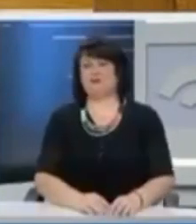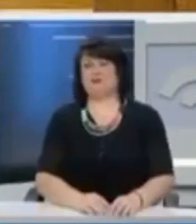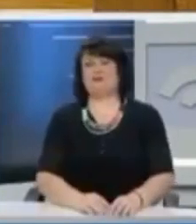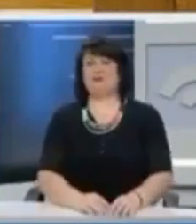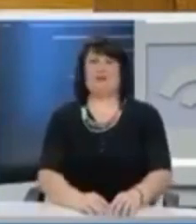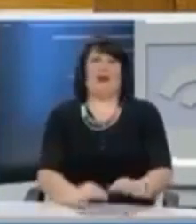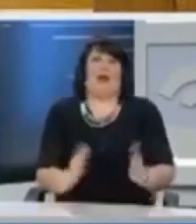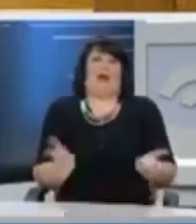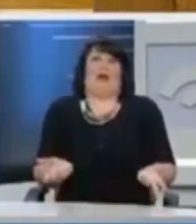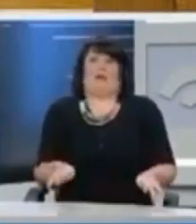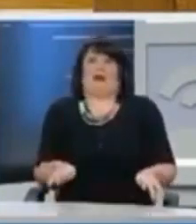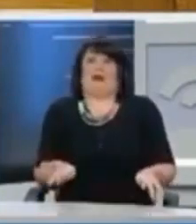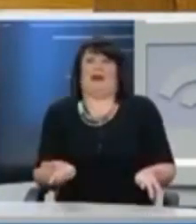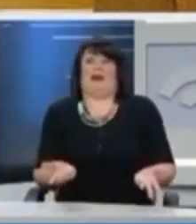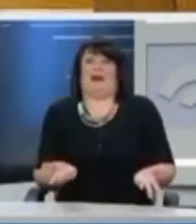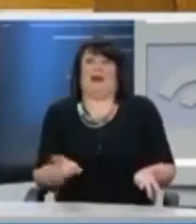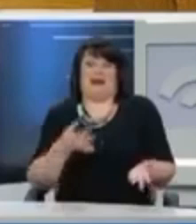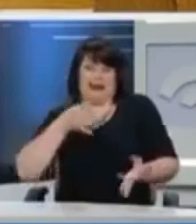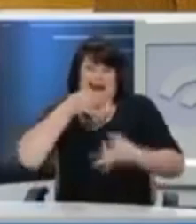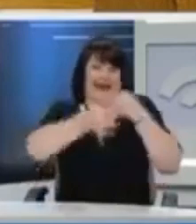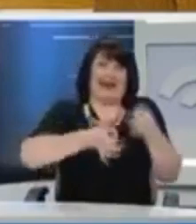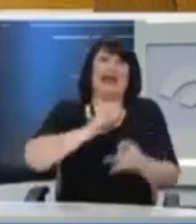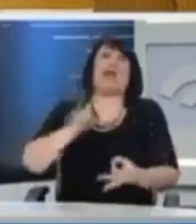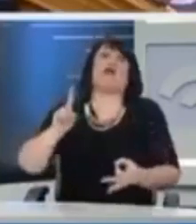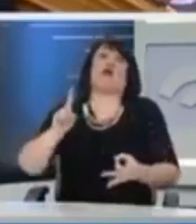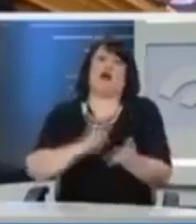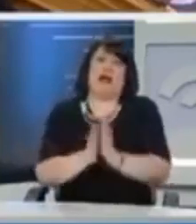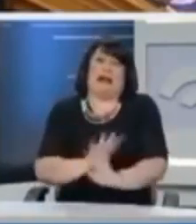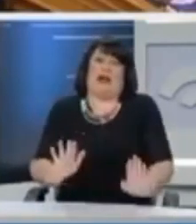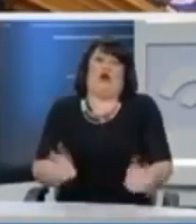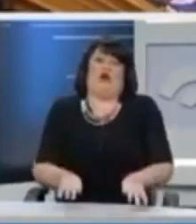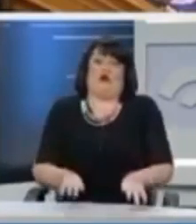Όχι, αμα είναι να μην προβώσει τη συμβουλή μου στον κύριο Σταϊκούρα. Κύριε Σταϊκούρα,